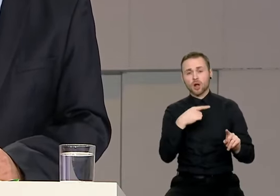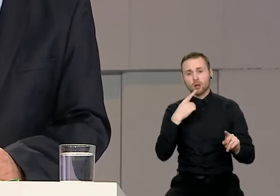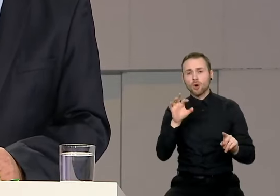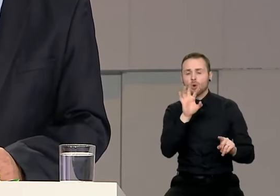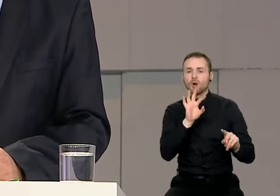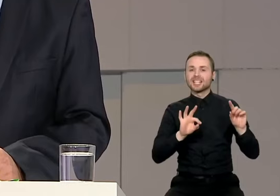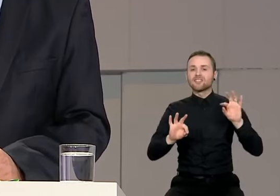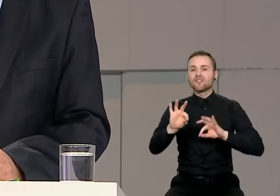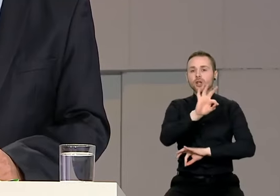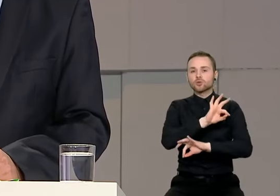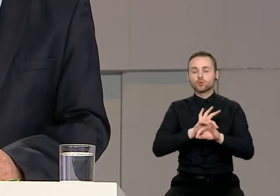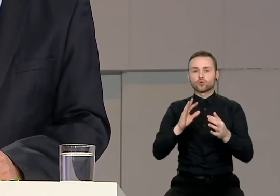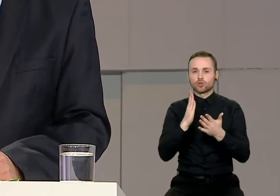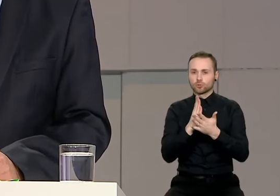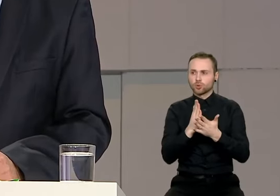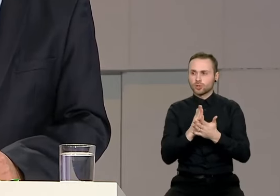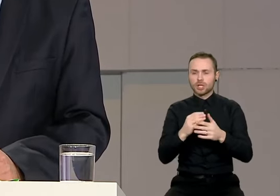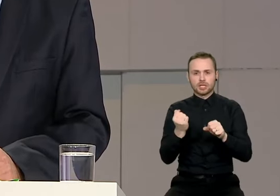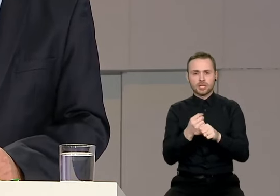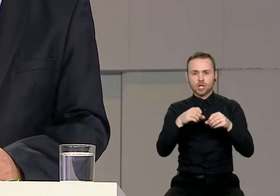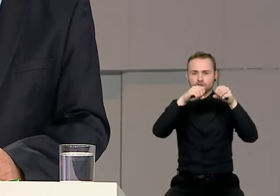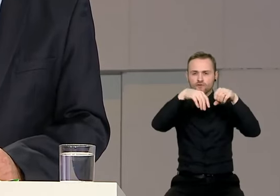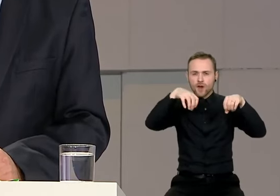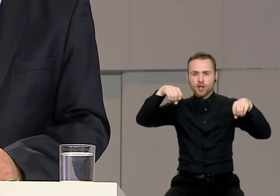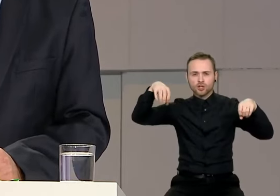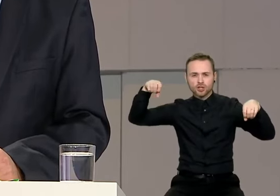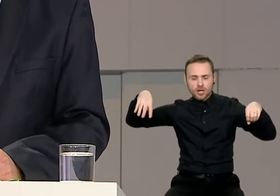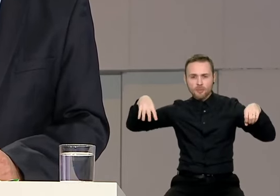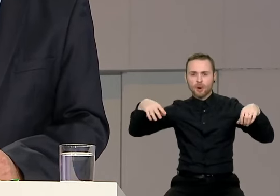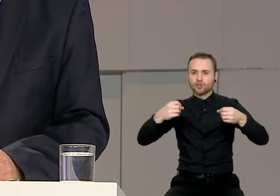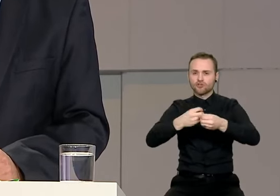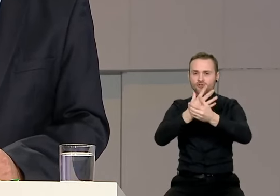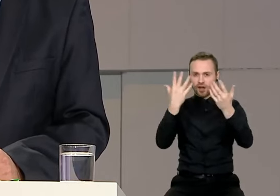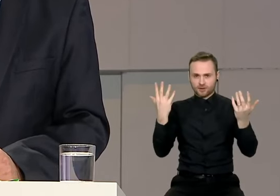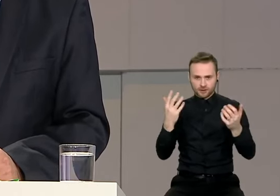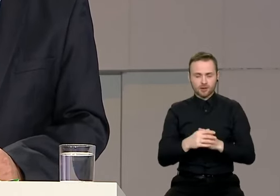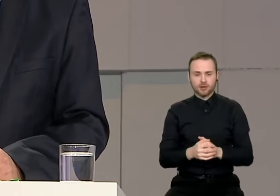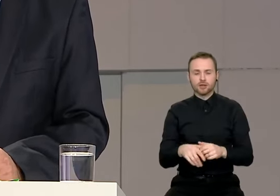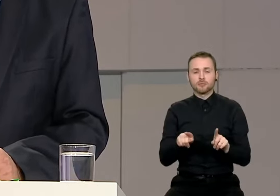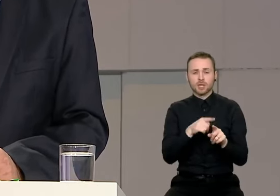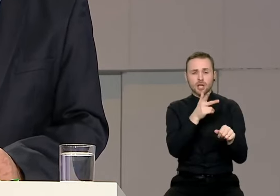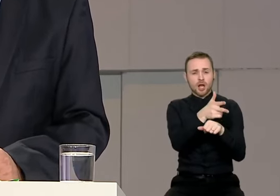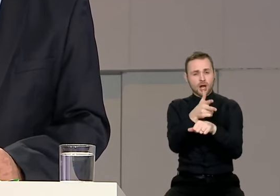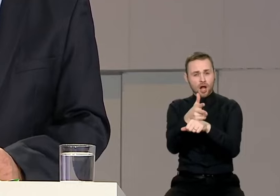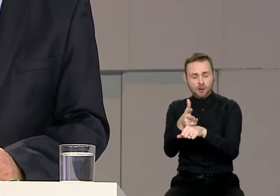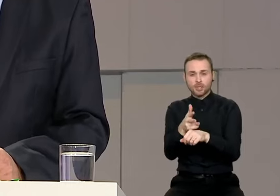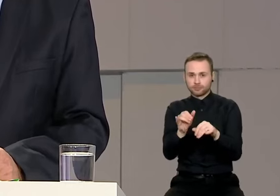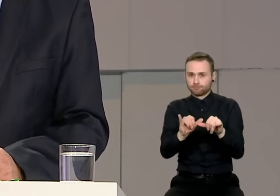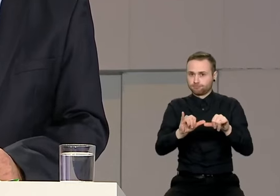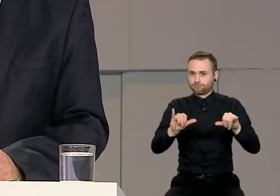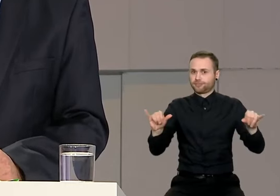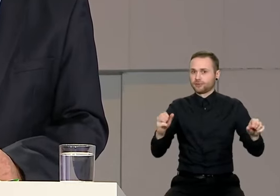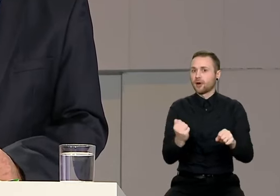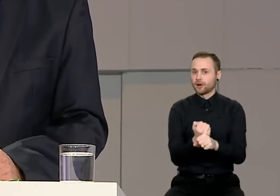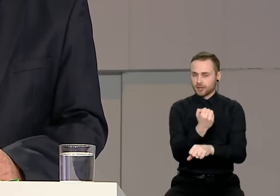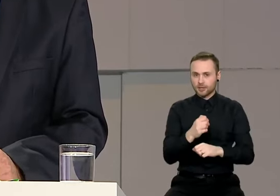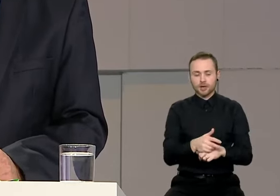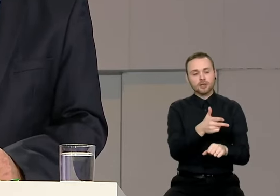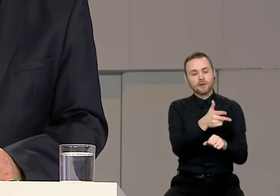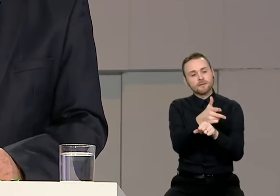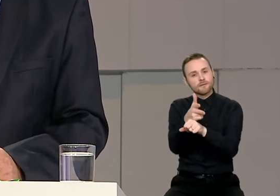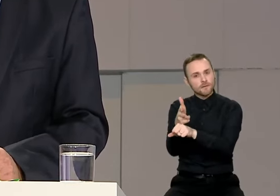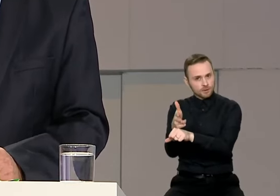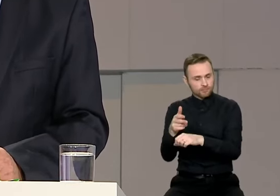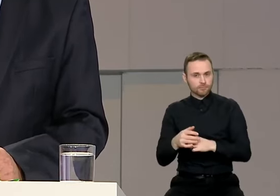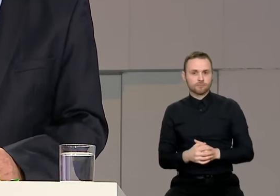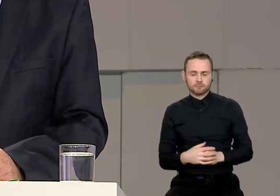O dėvė, girtas ir kasim? Ir vaizdo kamerų skaičiaus didinimas irgi labai